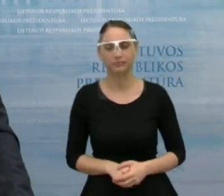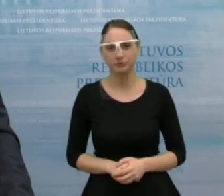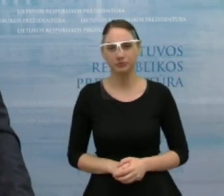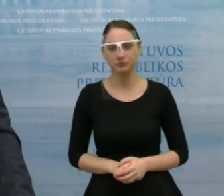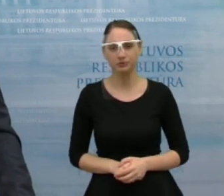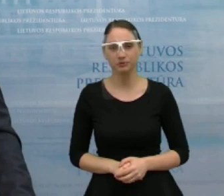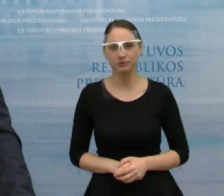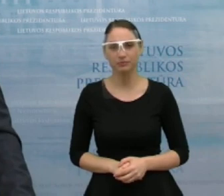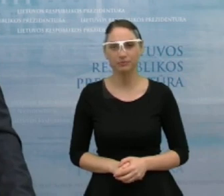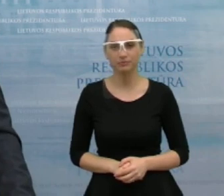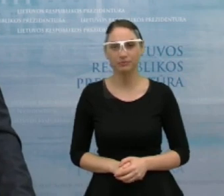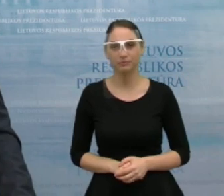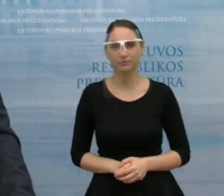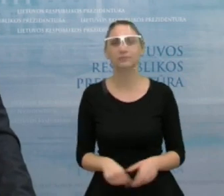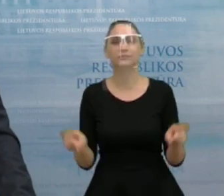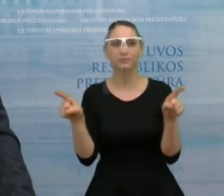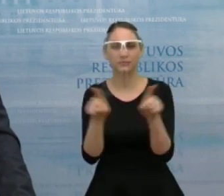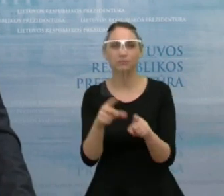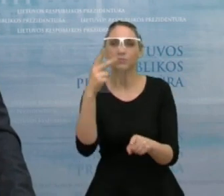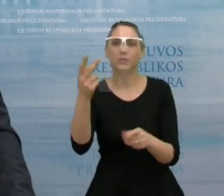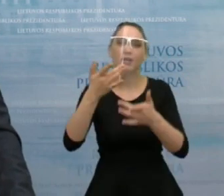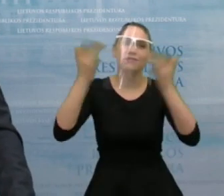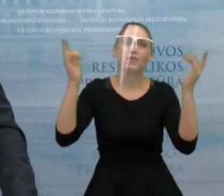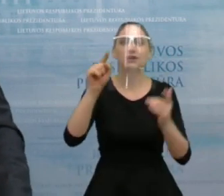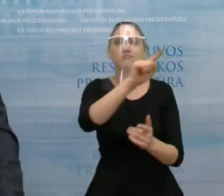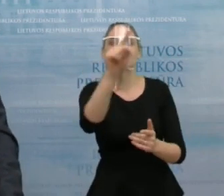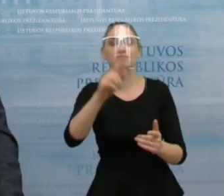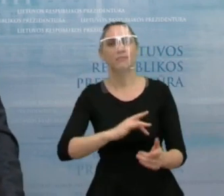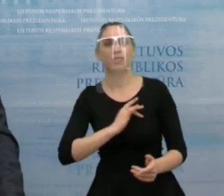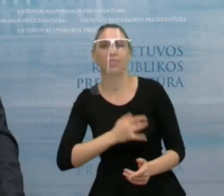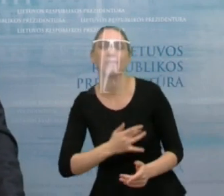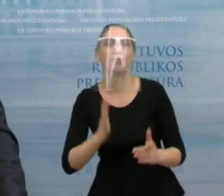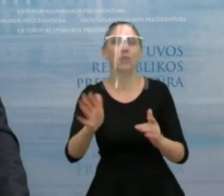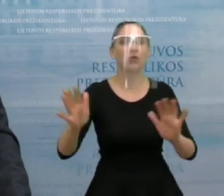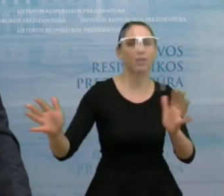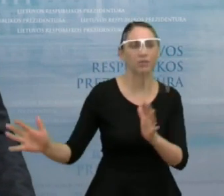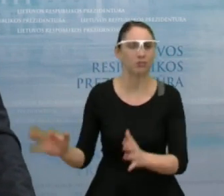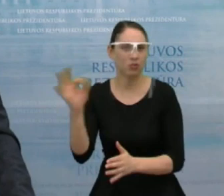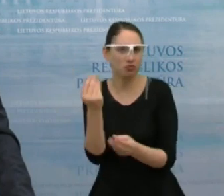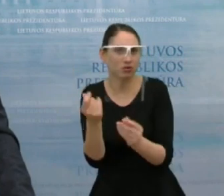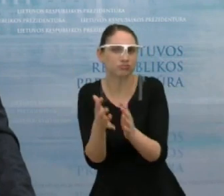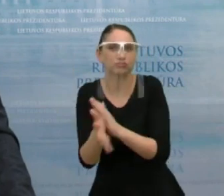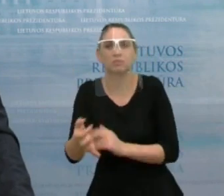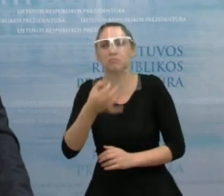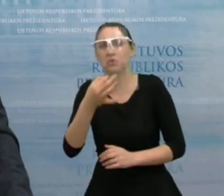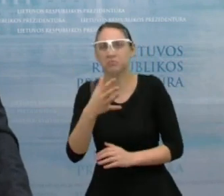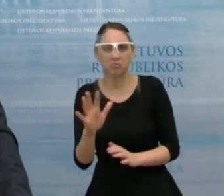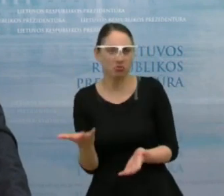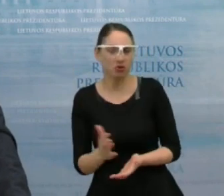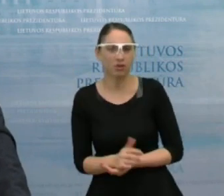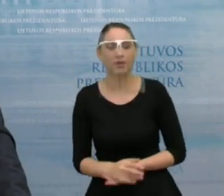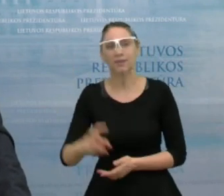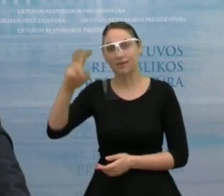pat pastebime ir viešoje ar dvėje išsakytas rizikas. Taip pat matome, kad tas pats įstatymas numato, kad